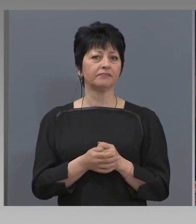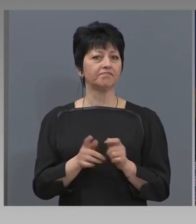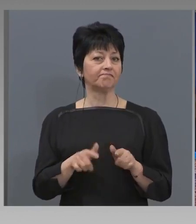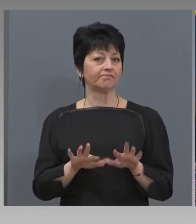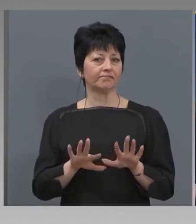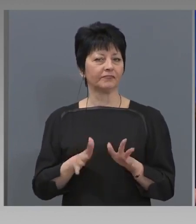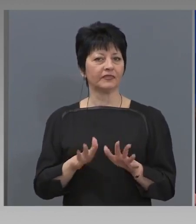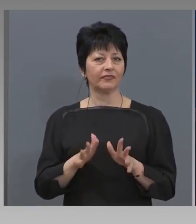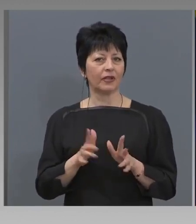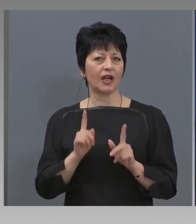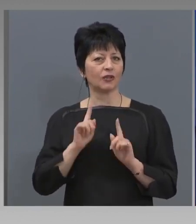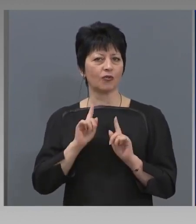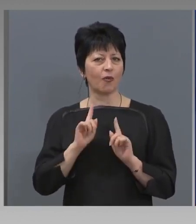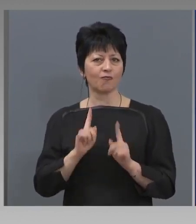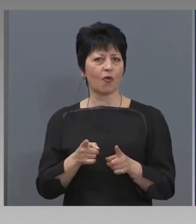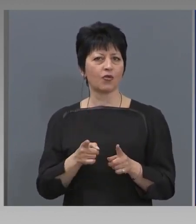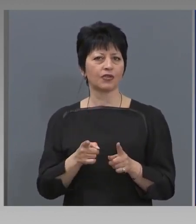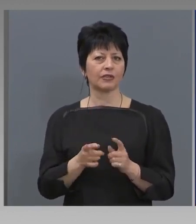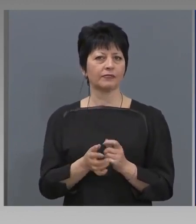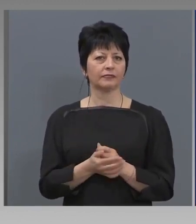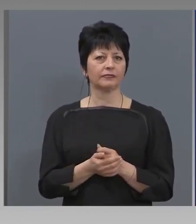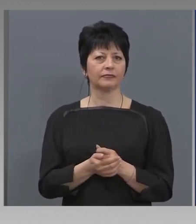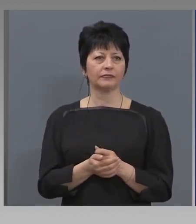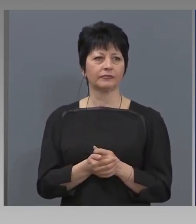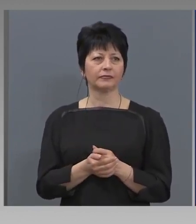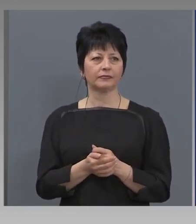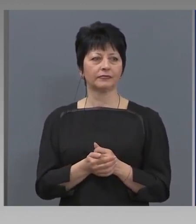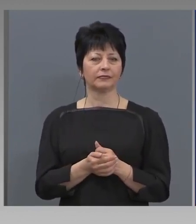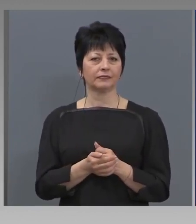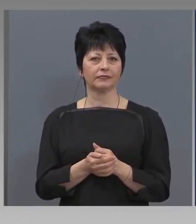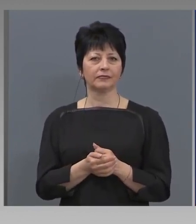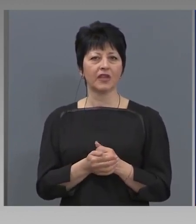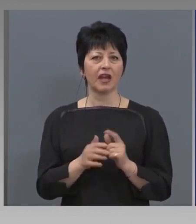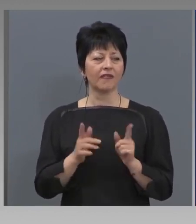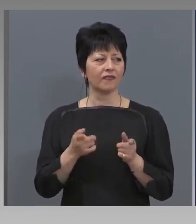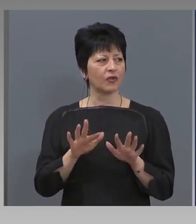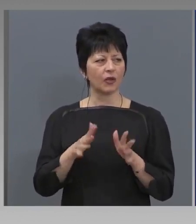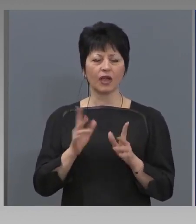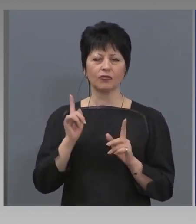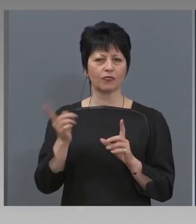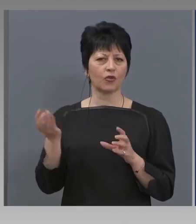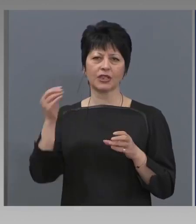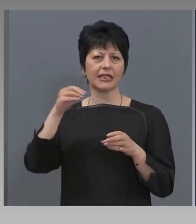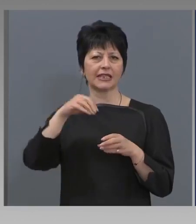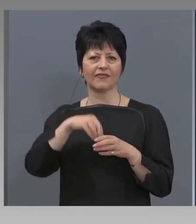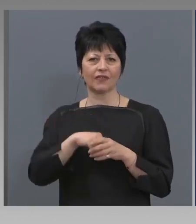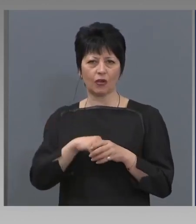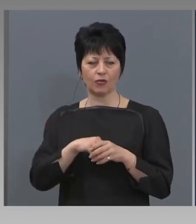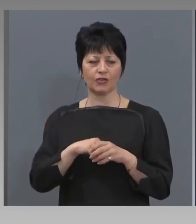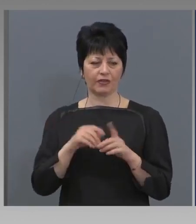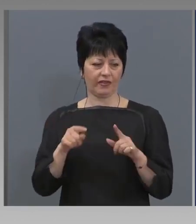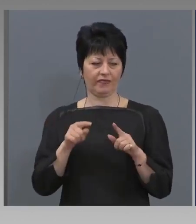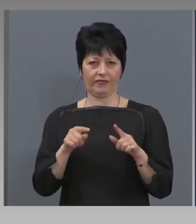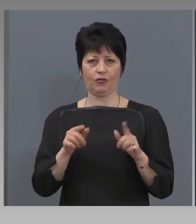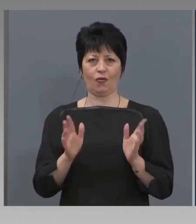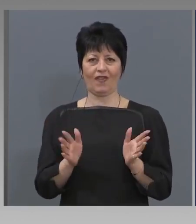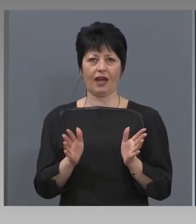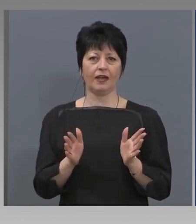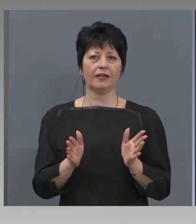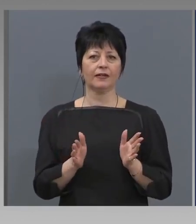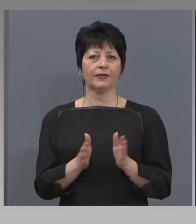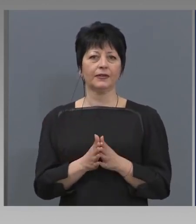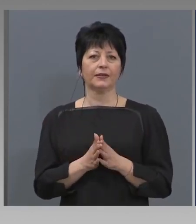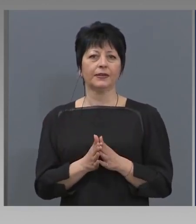вероятно би могъл да се От очистки, тръгвайте вие вече, няма дима към... Вероятно би могъл да се включи в обхвата на